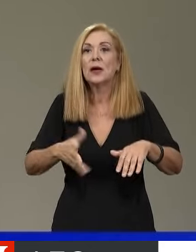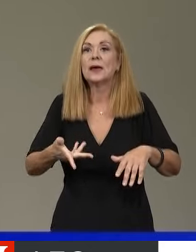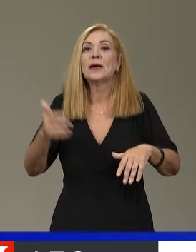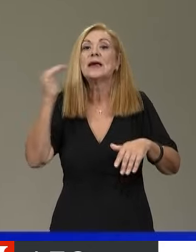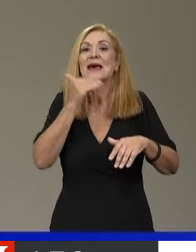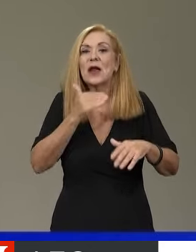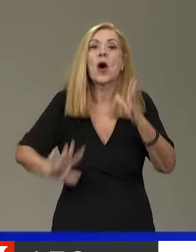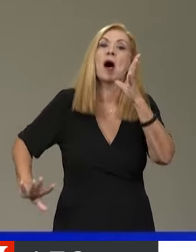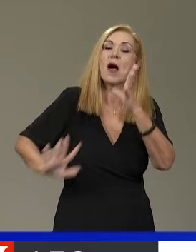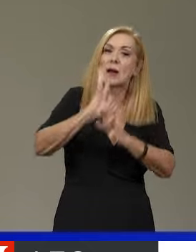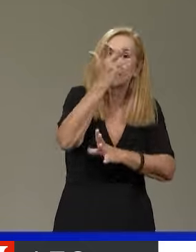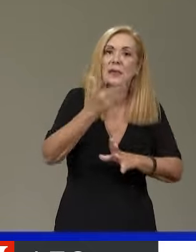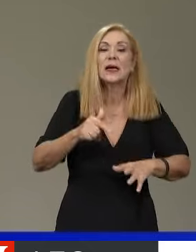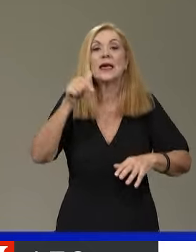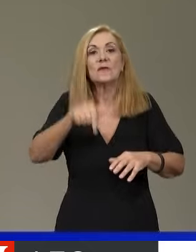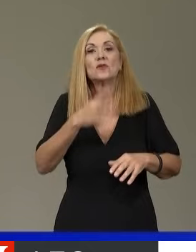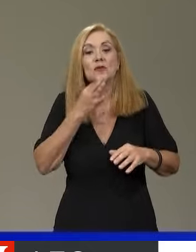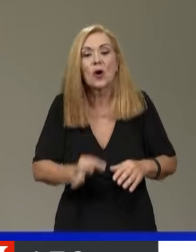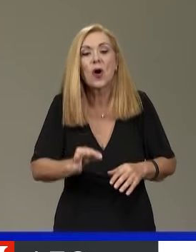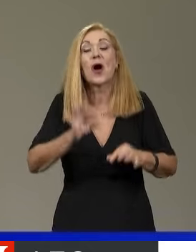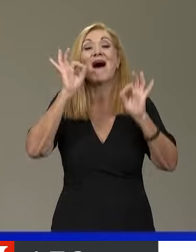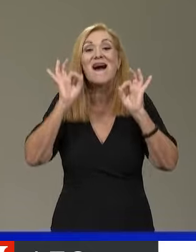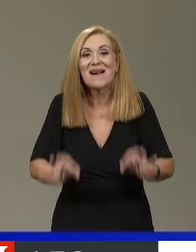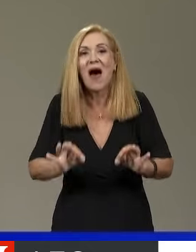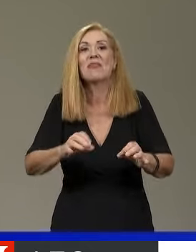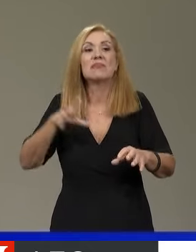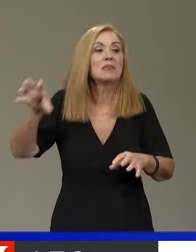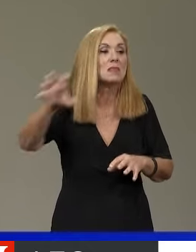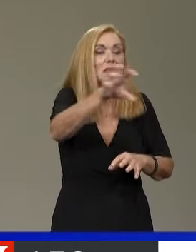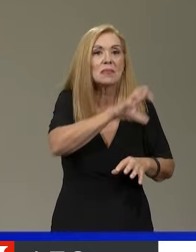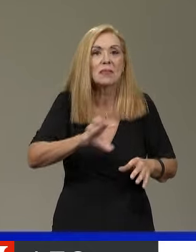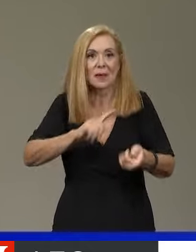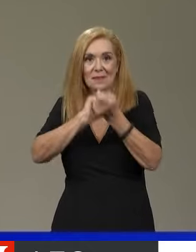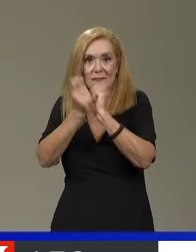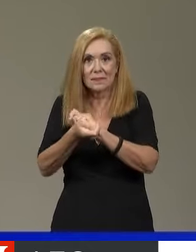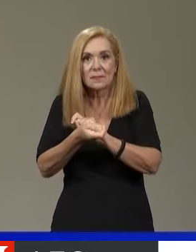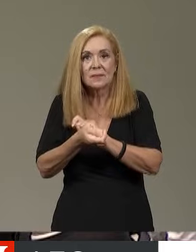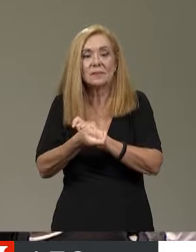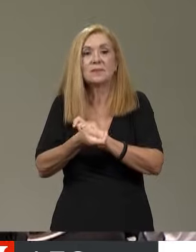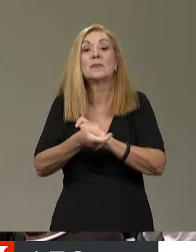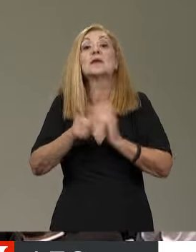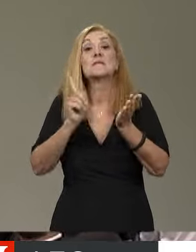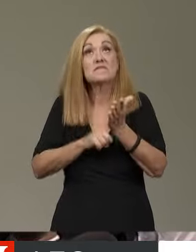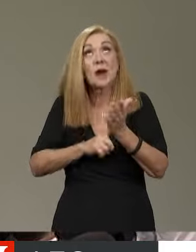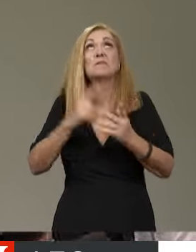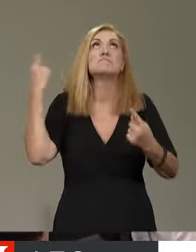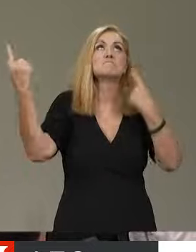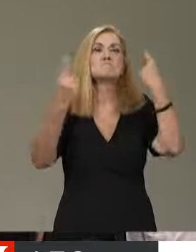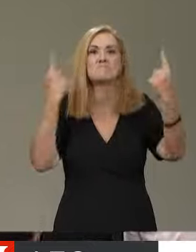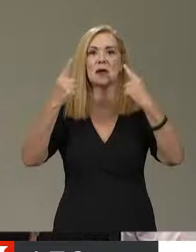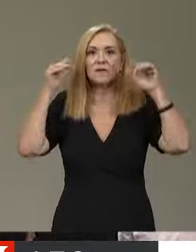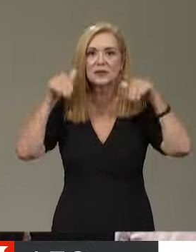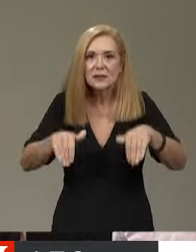διάσταση. Γι' αυτό και κάθε χωροταξική μεταβολή οφείλει να γίνεται με σεβασμό στο περιβάλλον